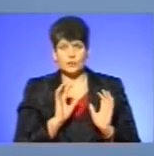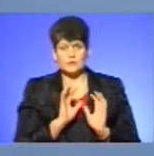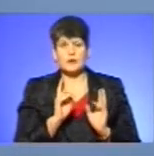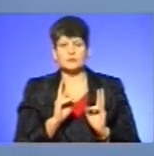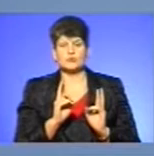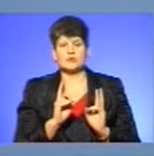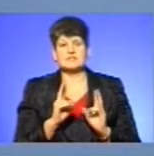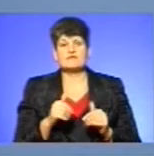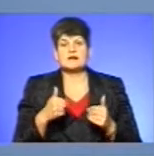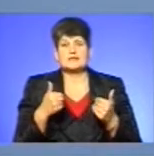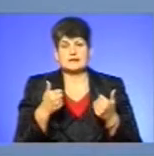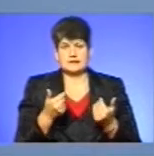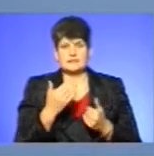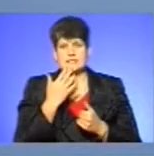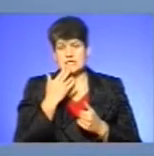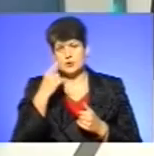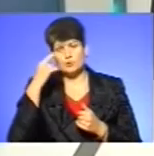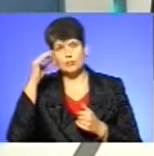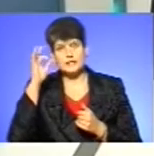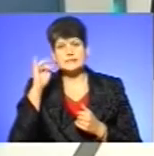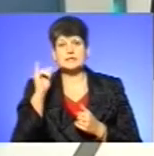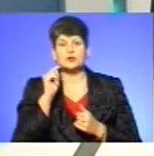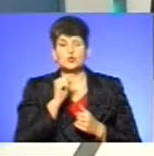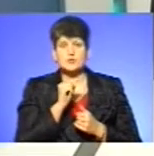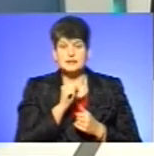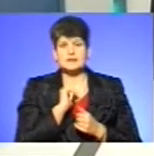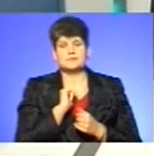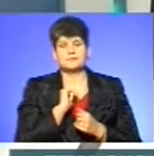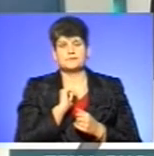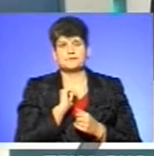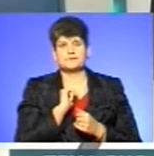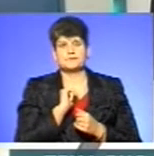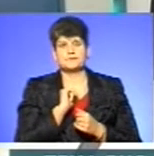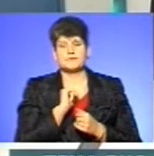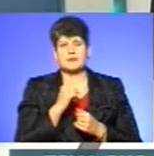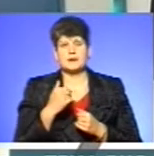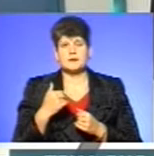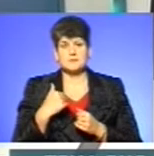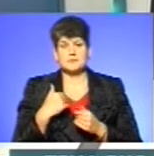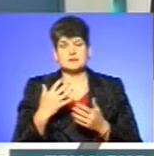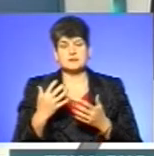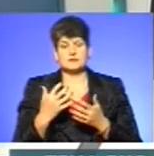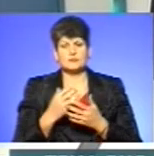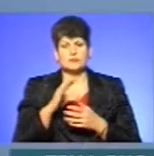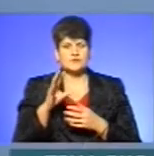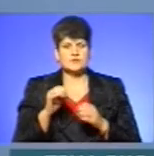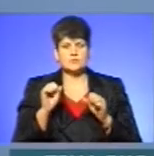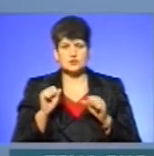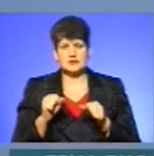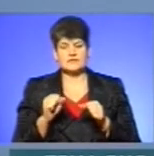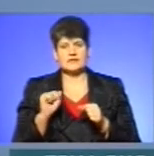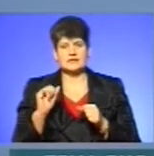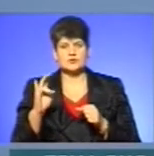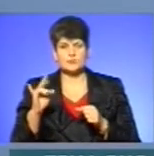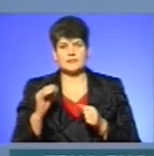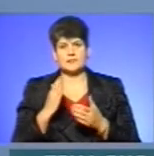звертаються до національної поліції, і тоді ми застосуємо всі можливі інструменти, які